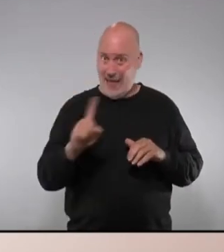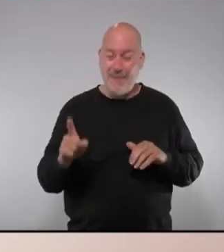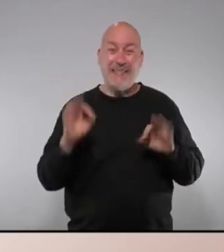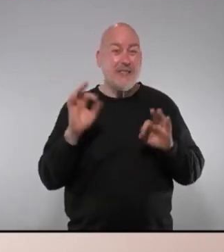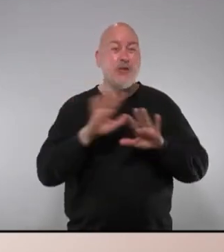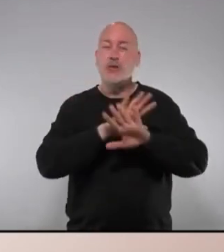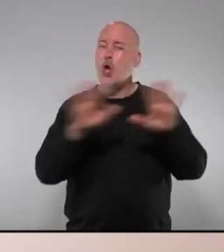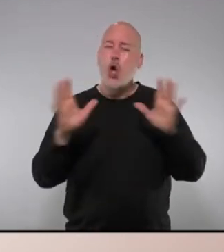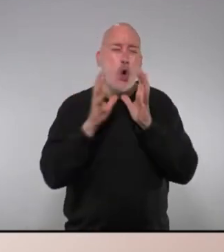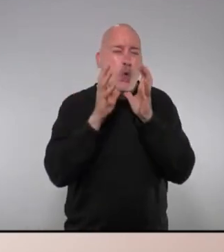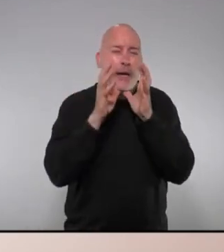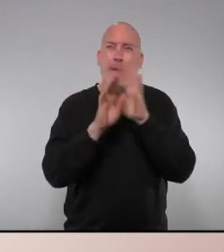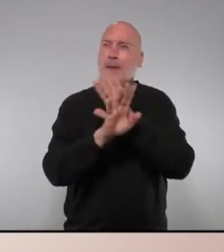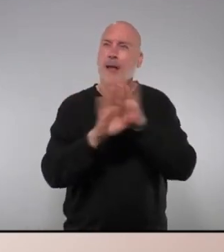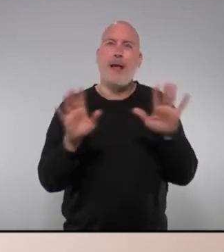terrible